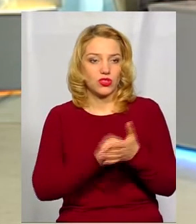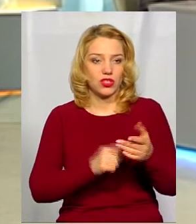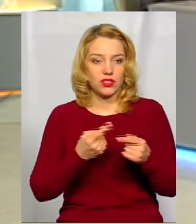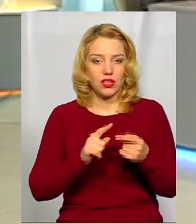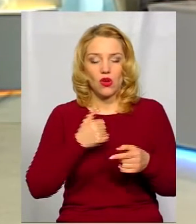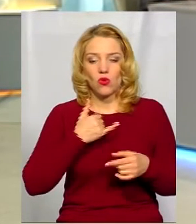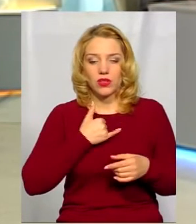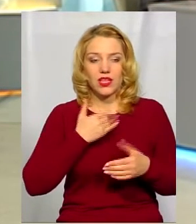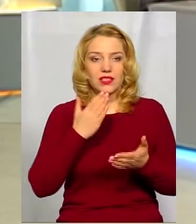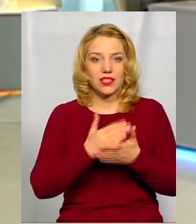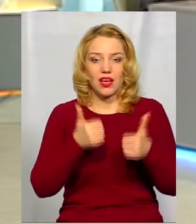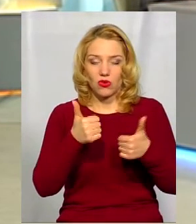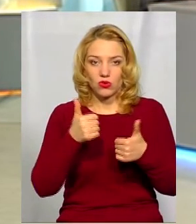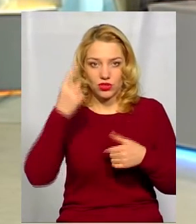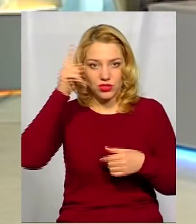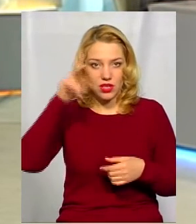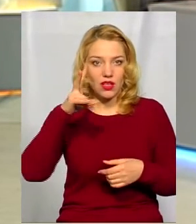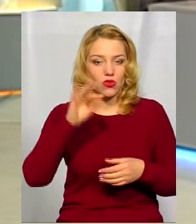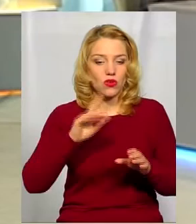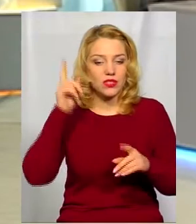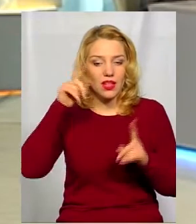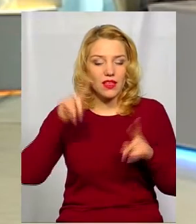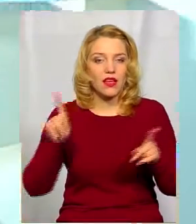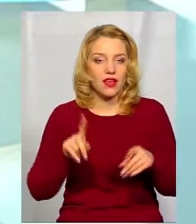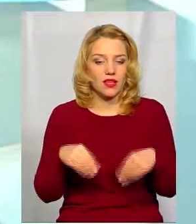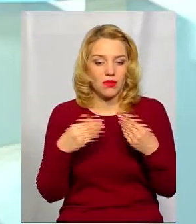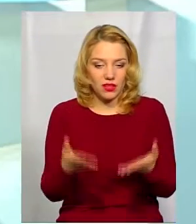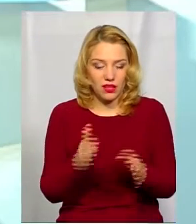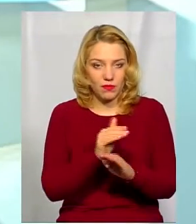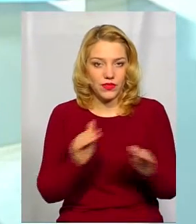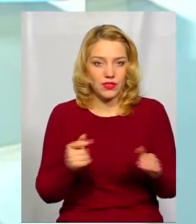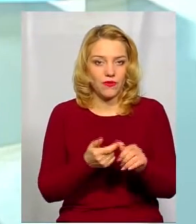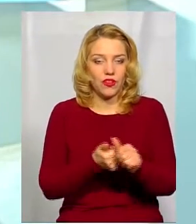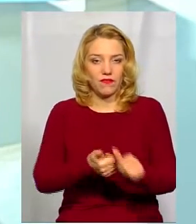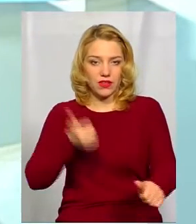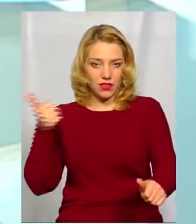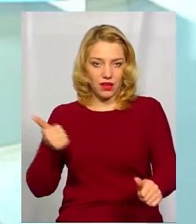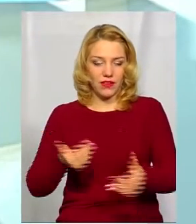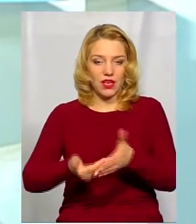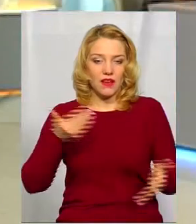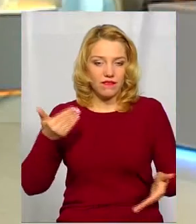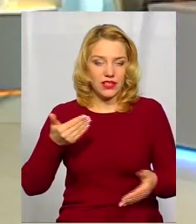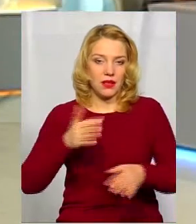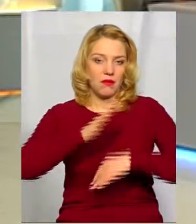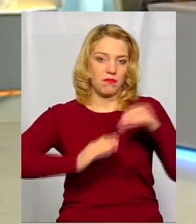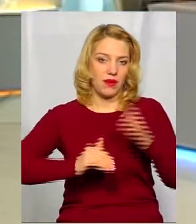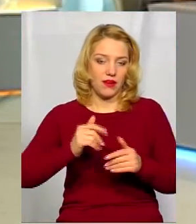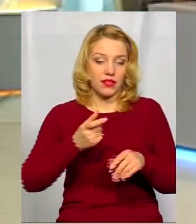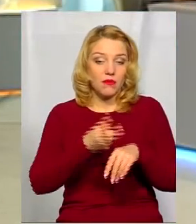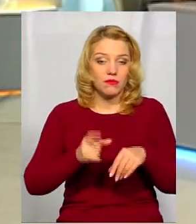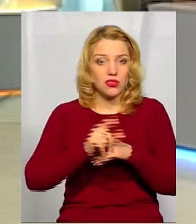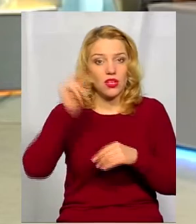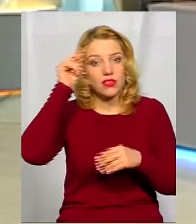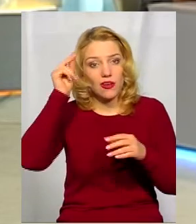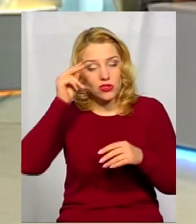класні знання, але знання, які ми даємо дітям, зачасту вони відірвані від практики. Теоретичні. Так, вони більш теоретизовані. І от